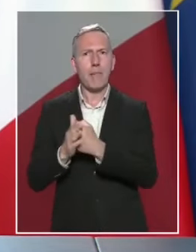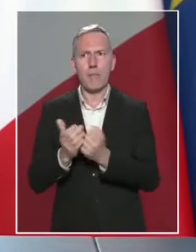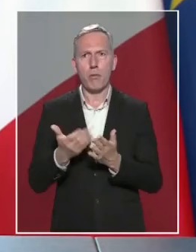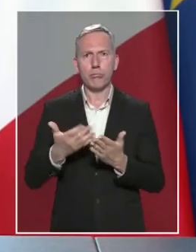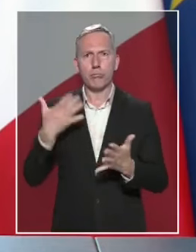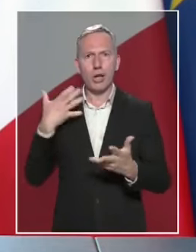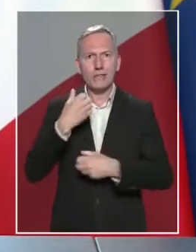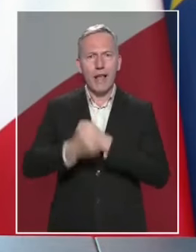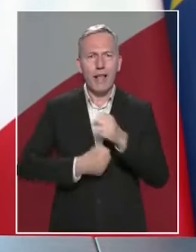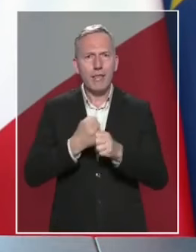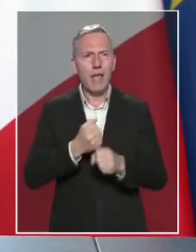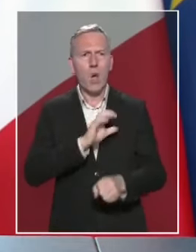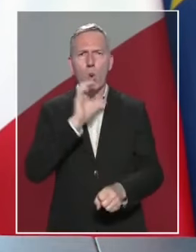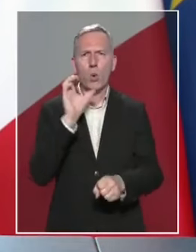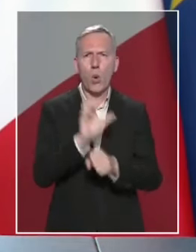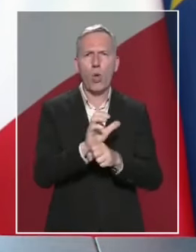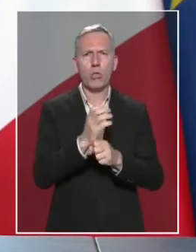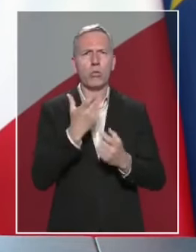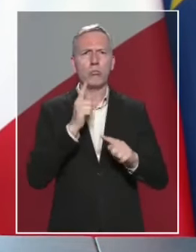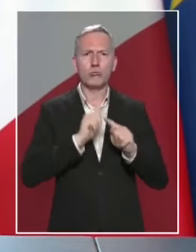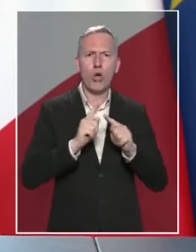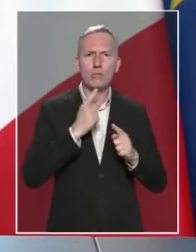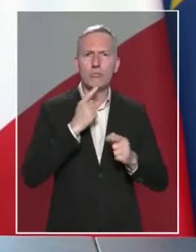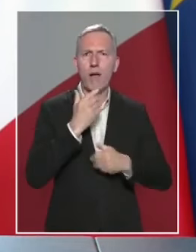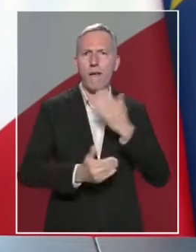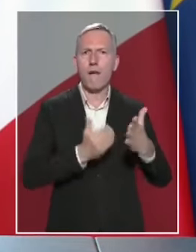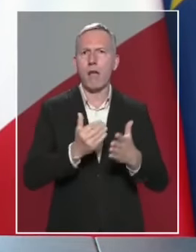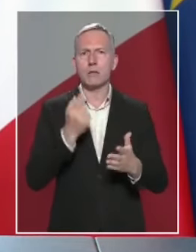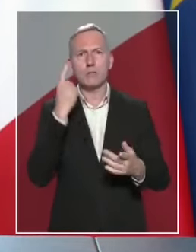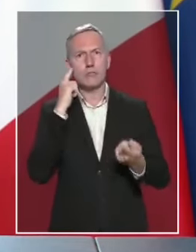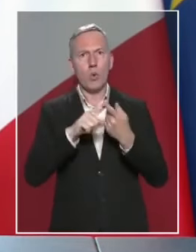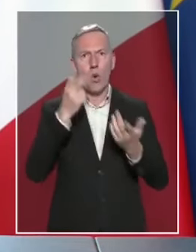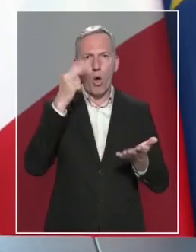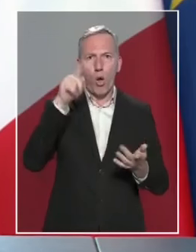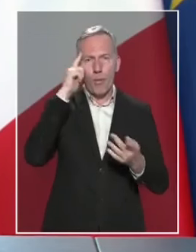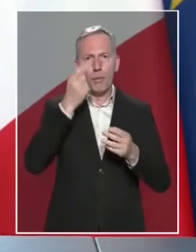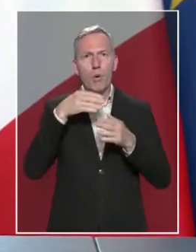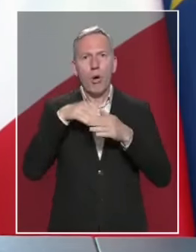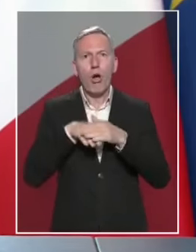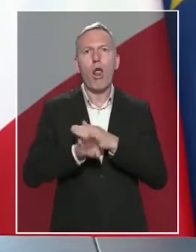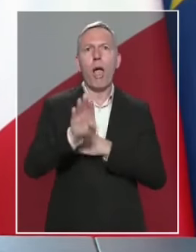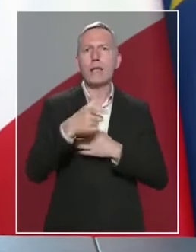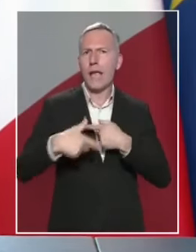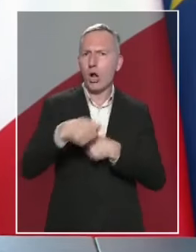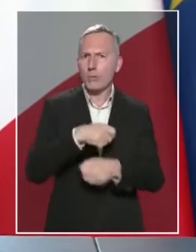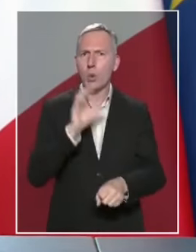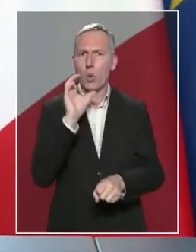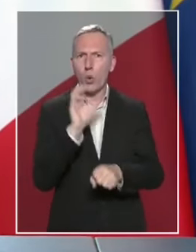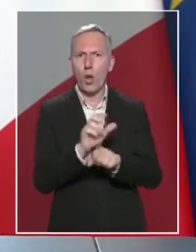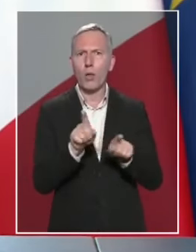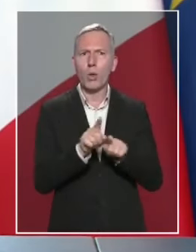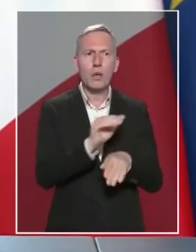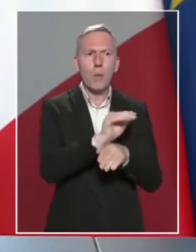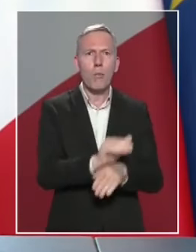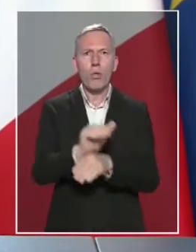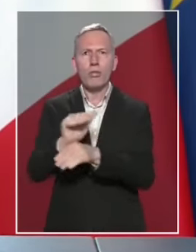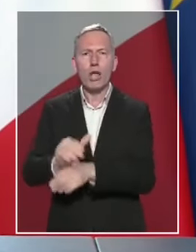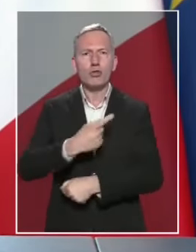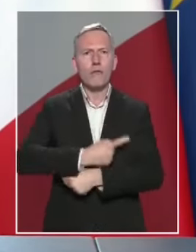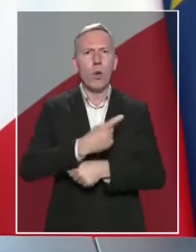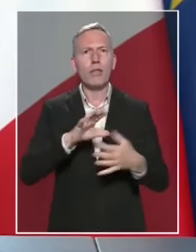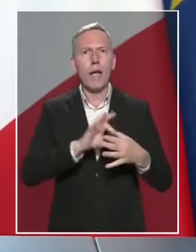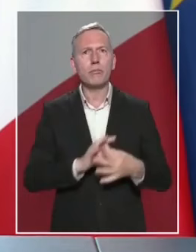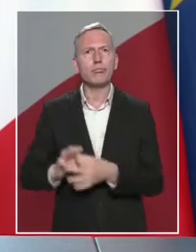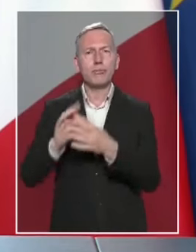à tant d'avancées permises par notre Europe, qu'il s'agisse de la relance économique, de la protection commune de nos frontières,